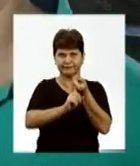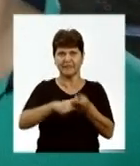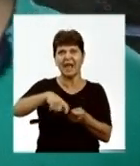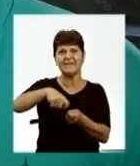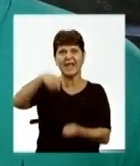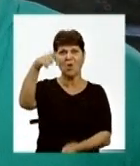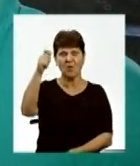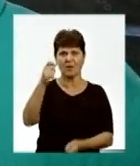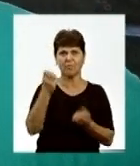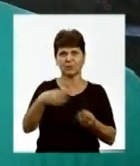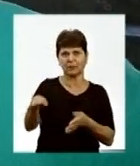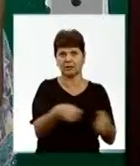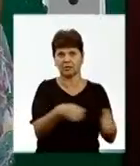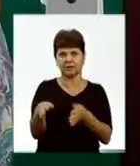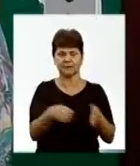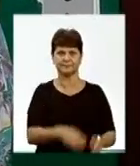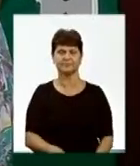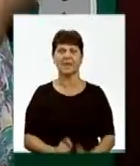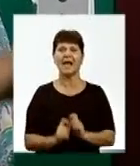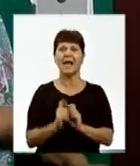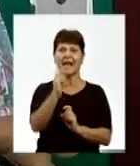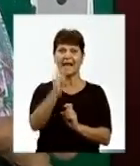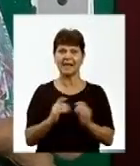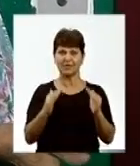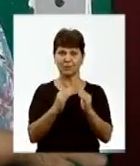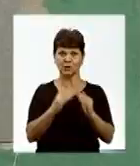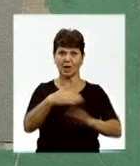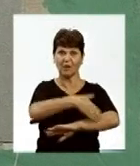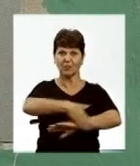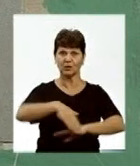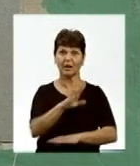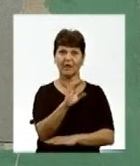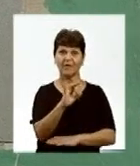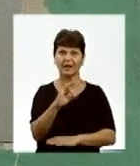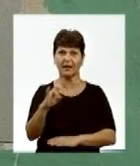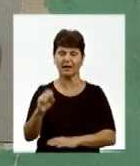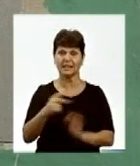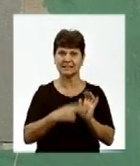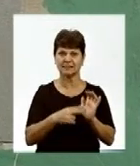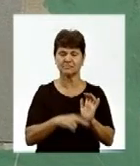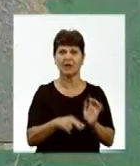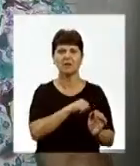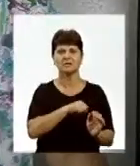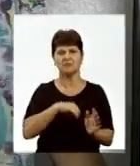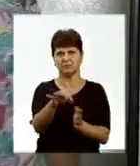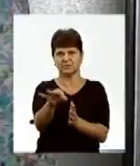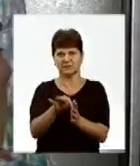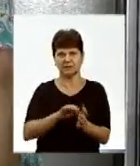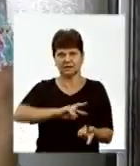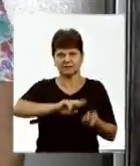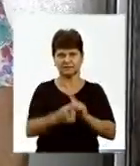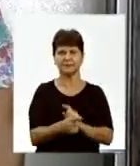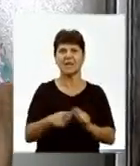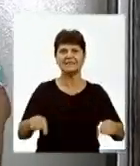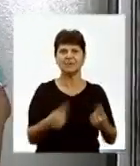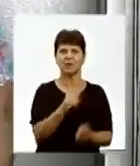знаєте, балат калатається в шахті ліфту. Ліфти у своєму будинку, що по вулиці Верхарні, 70, люди замінили практично одразу після того, як створили